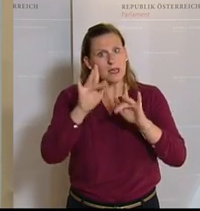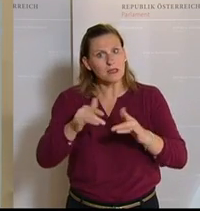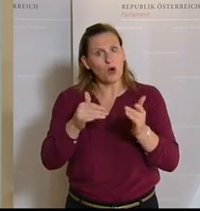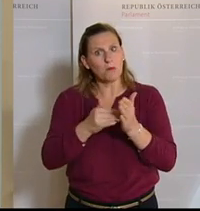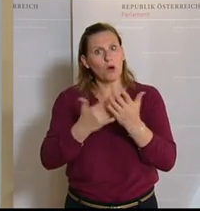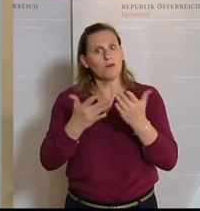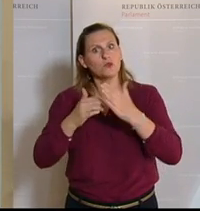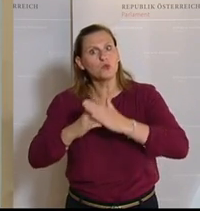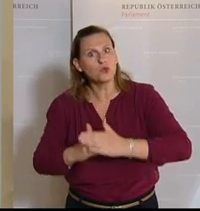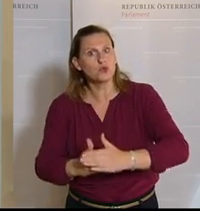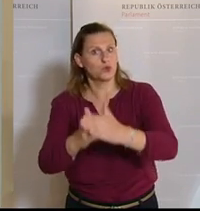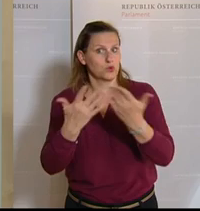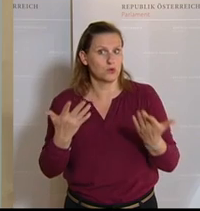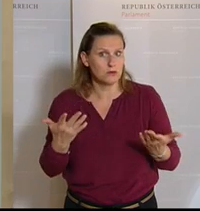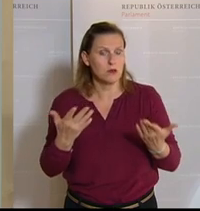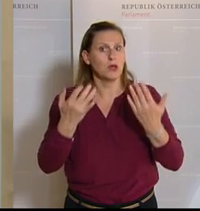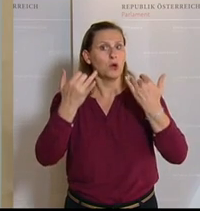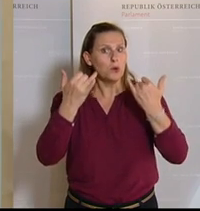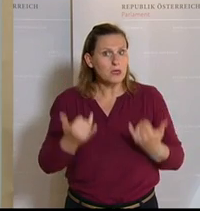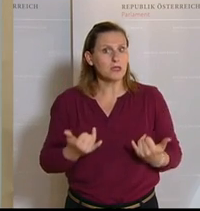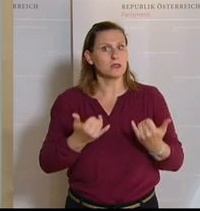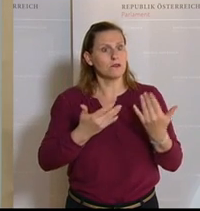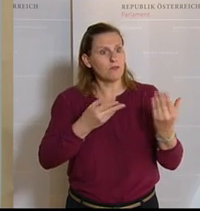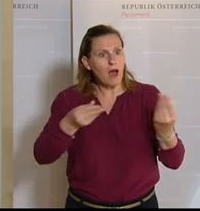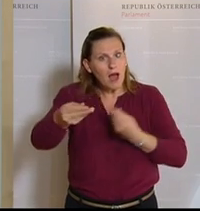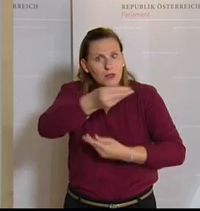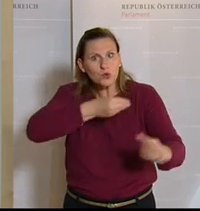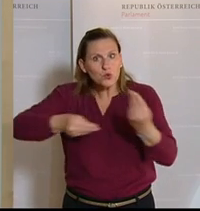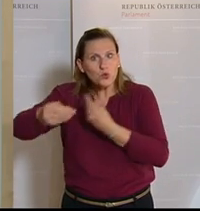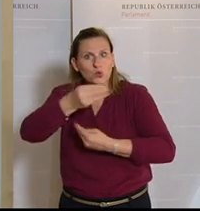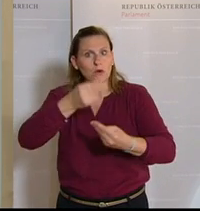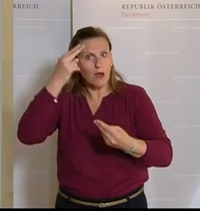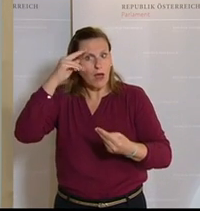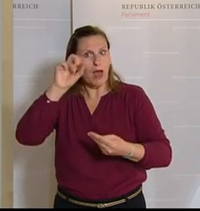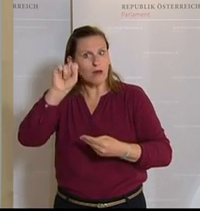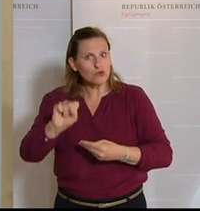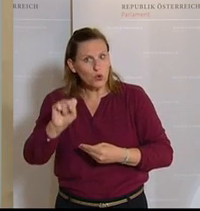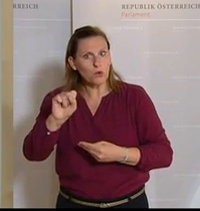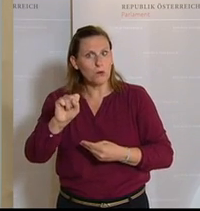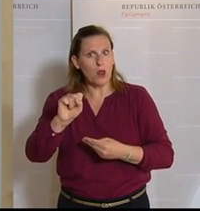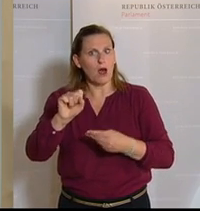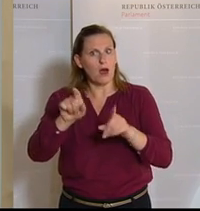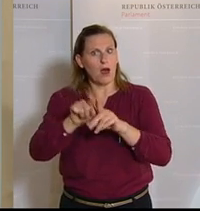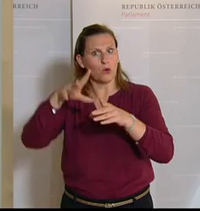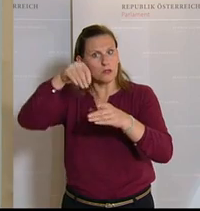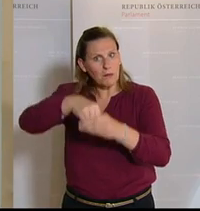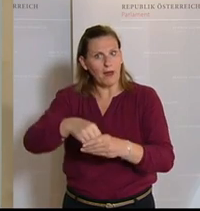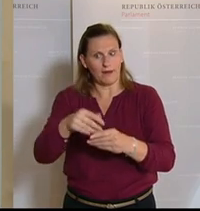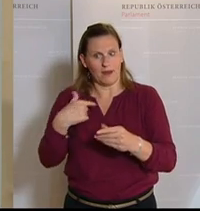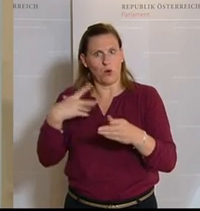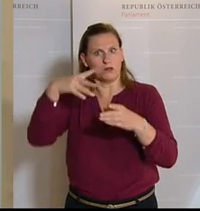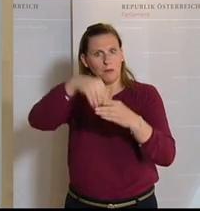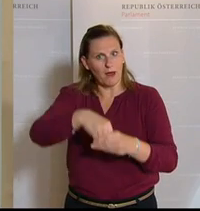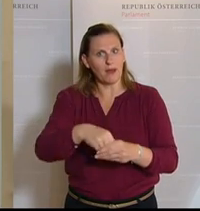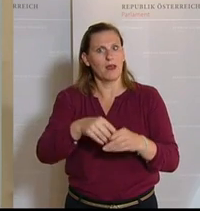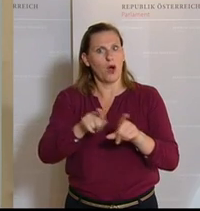Es werden auch zur Stunde intensiv darüber Verhandlungen geführt. Der Kollege David Stöckmüller ist ja da auch entsprechend eingebunden, genauso wie ich. Und ich bin überzeugt, dass